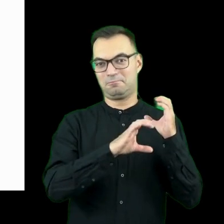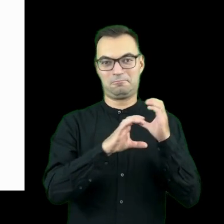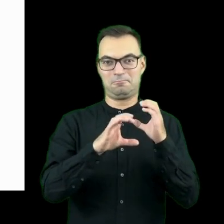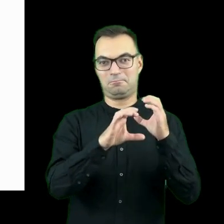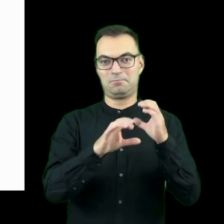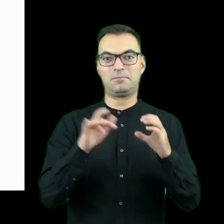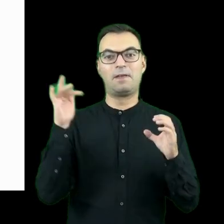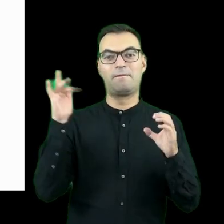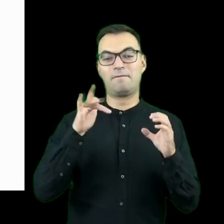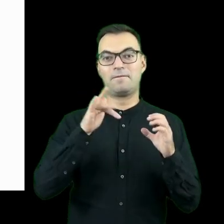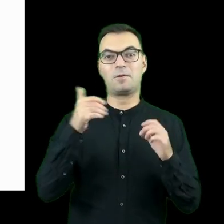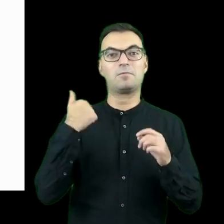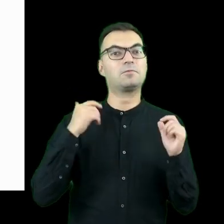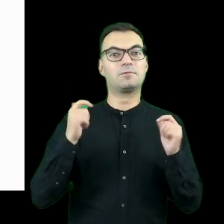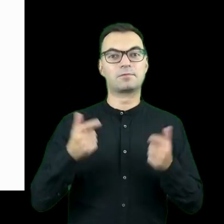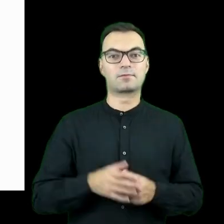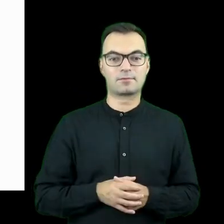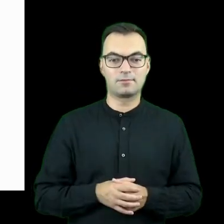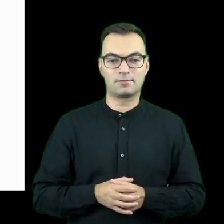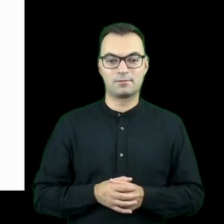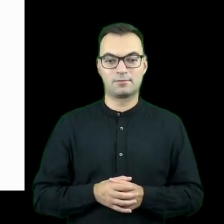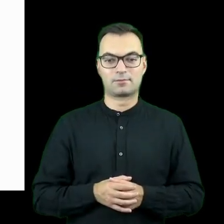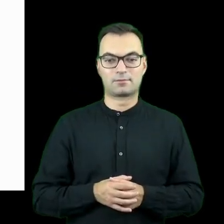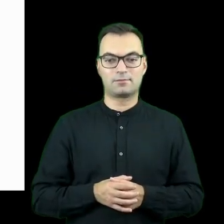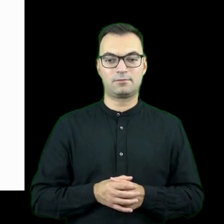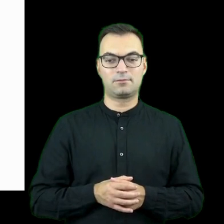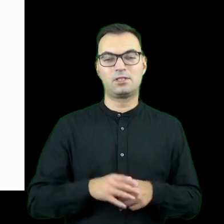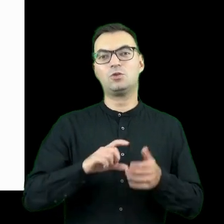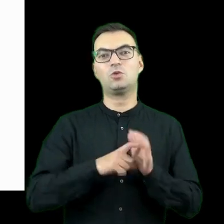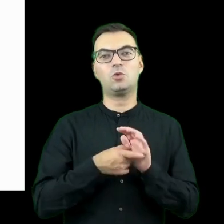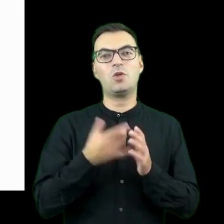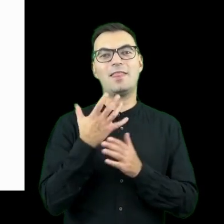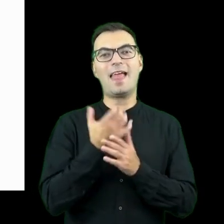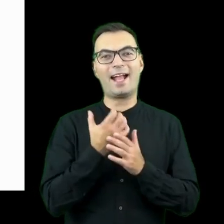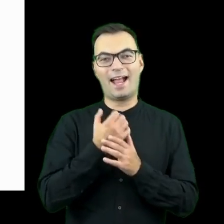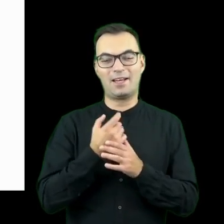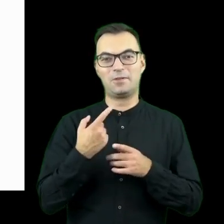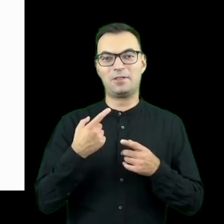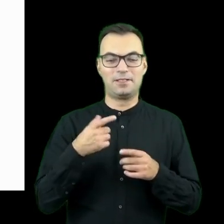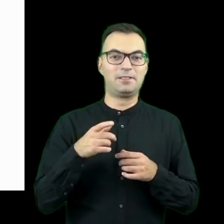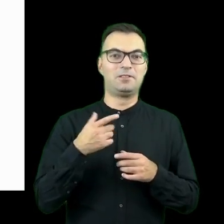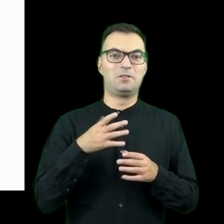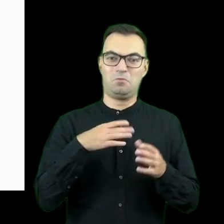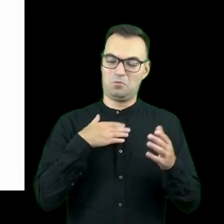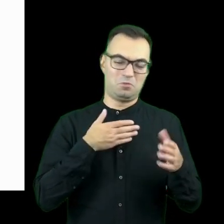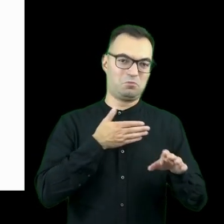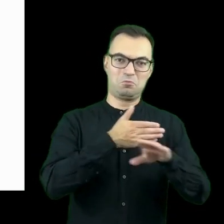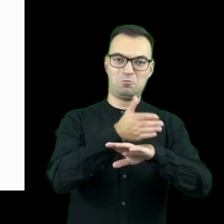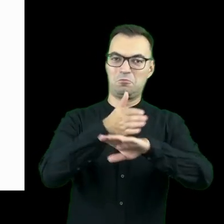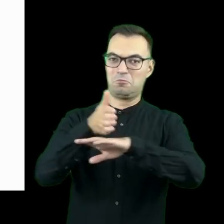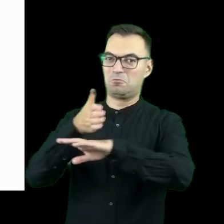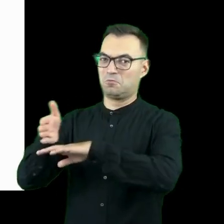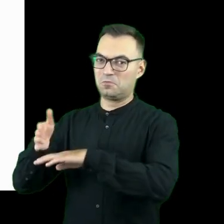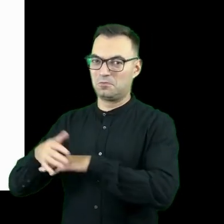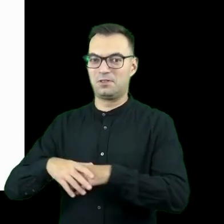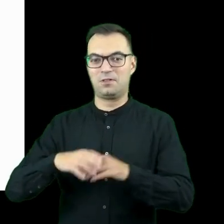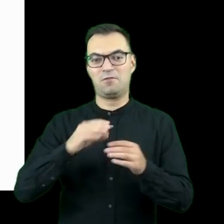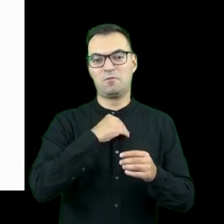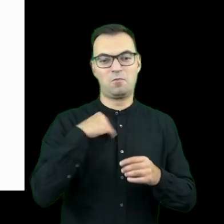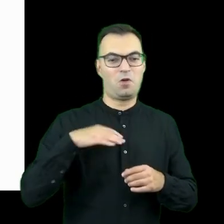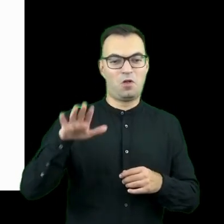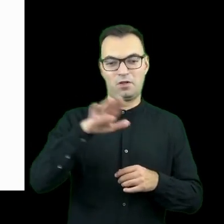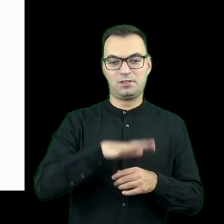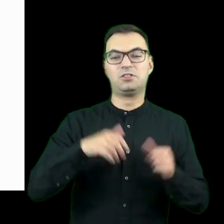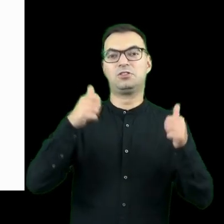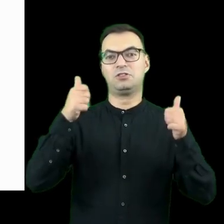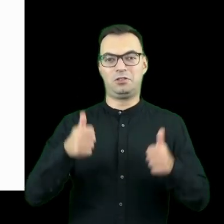był w środku wyposażony takim mobilnym studiem nagraniowym, czy jeździć w różne lokalne miejsca w